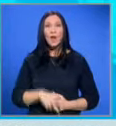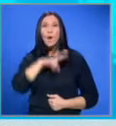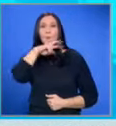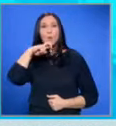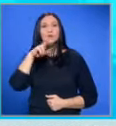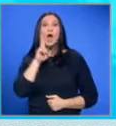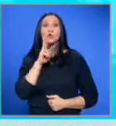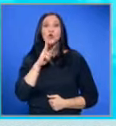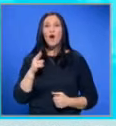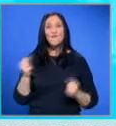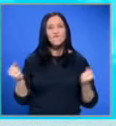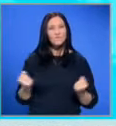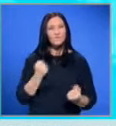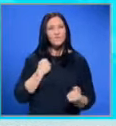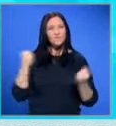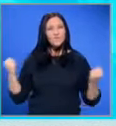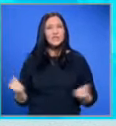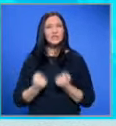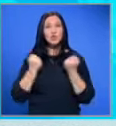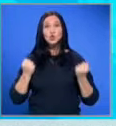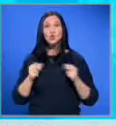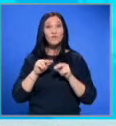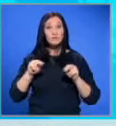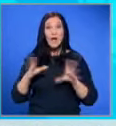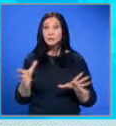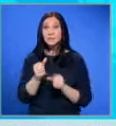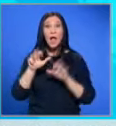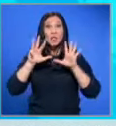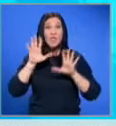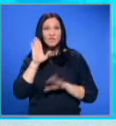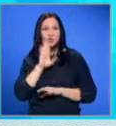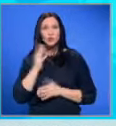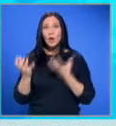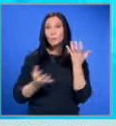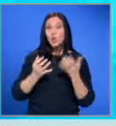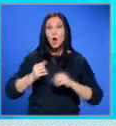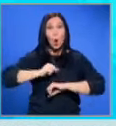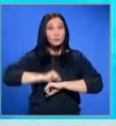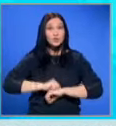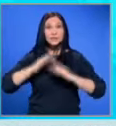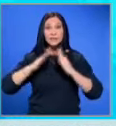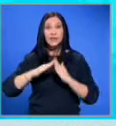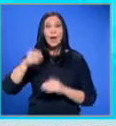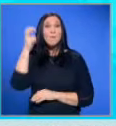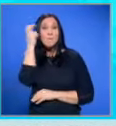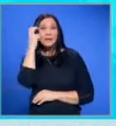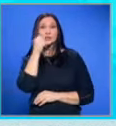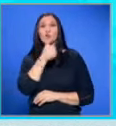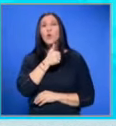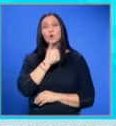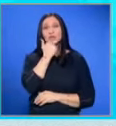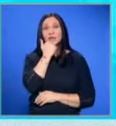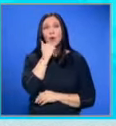Полица и учител по физическо възпитание спасиха 9 души от пожар в общинска сграда в Петричкото село